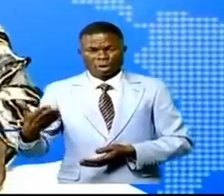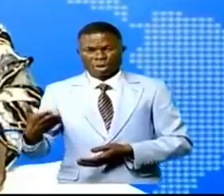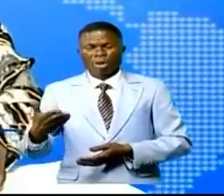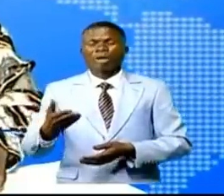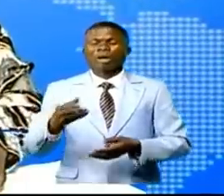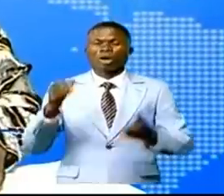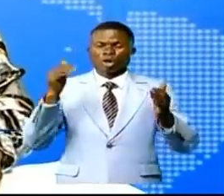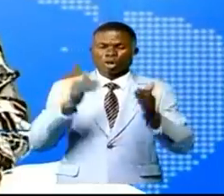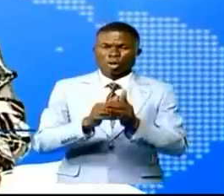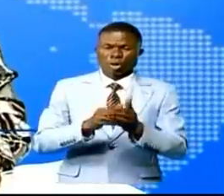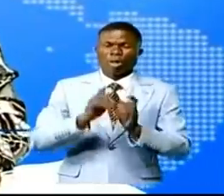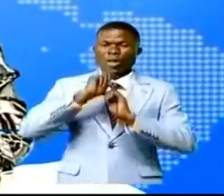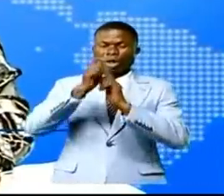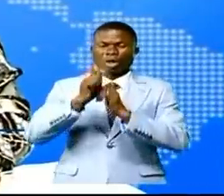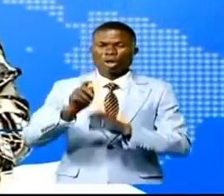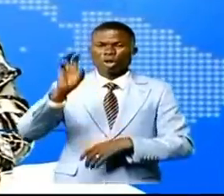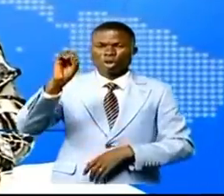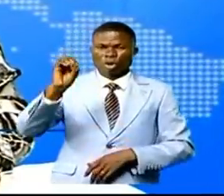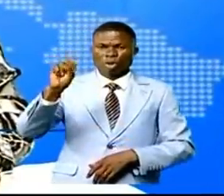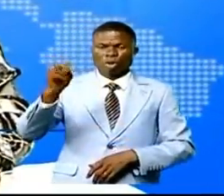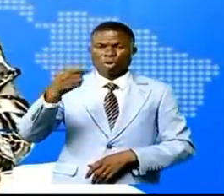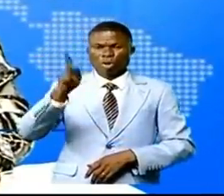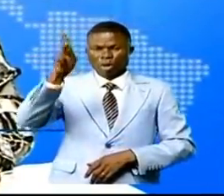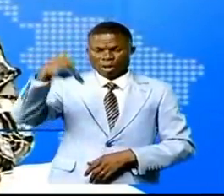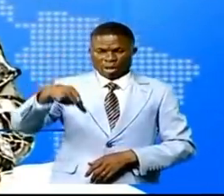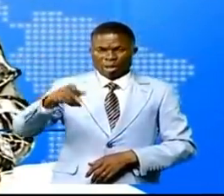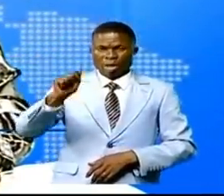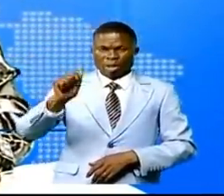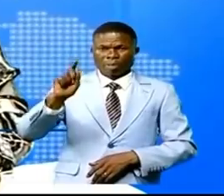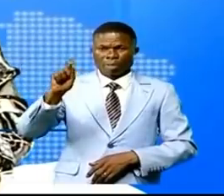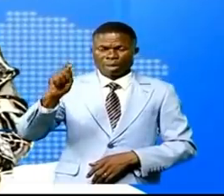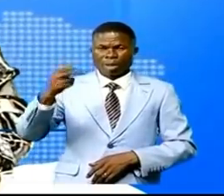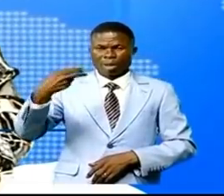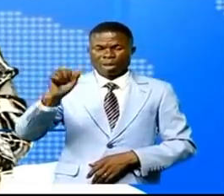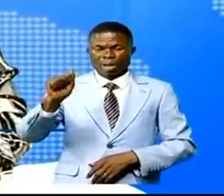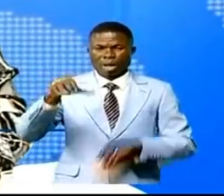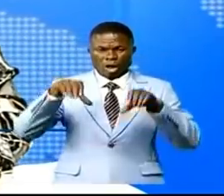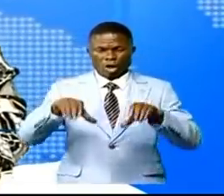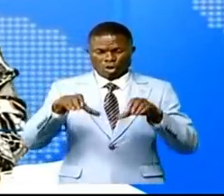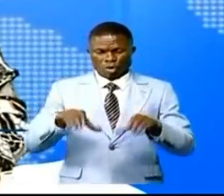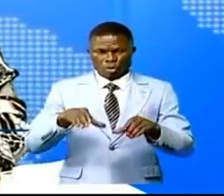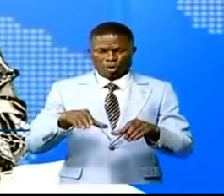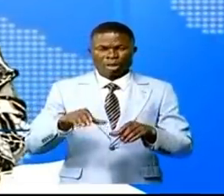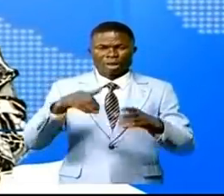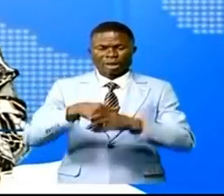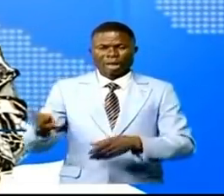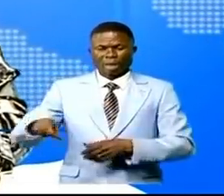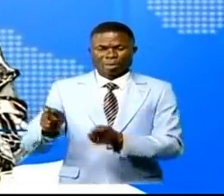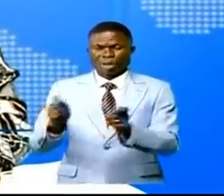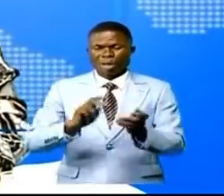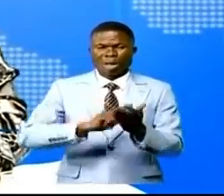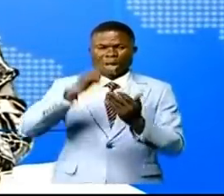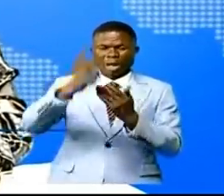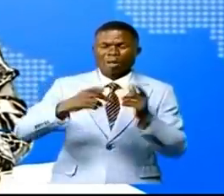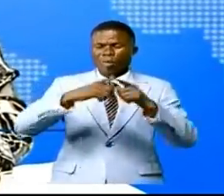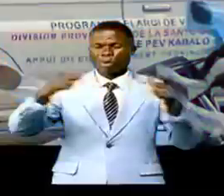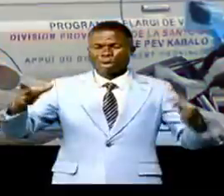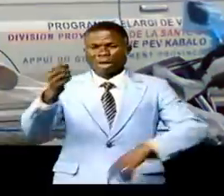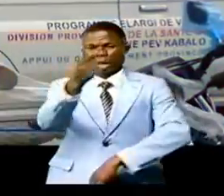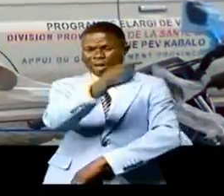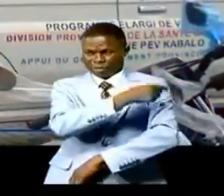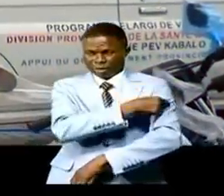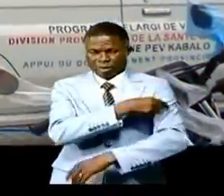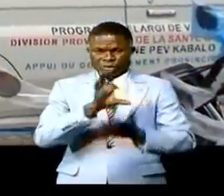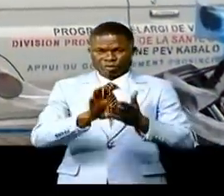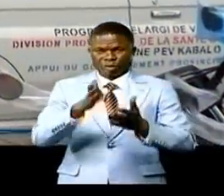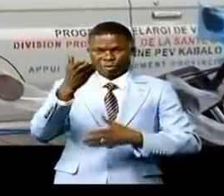dans de l'ONG Pat Congo aux 11 zones du Tanganyika dans le cadre du programme élargi de vaccination. Très 16